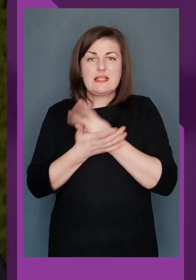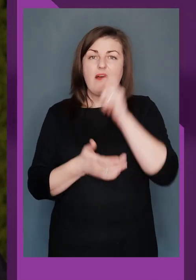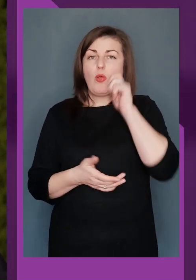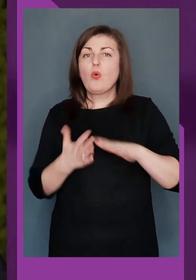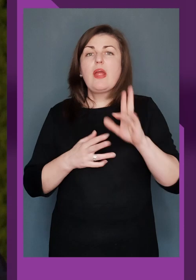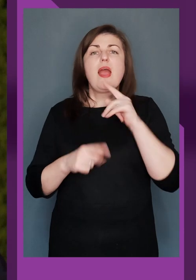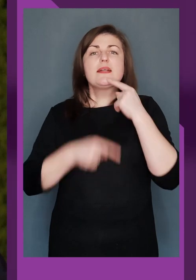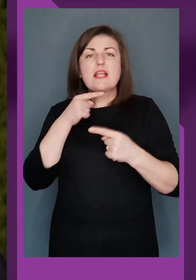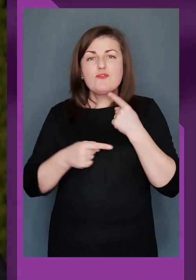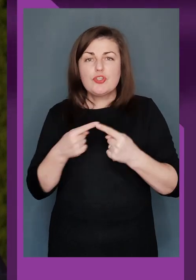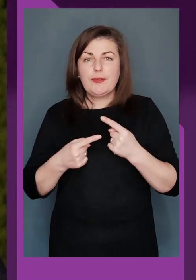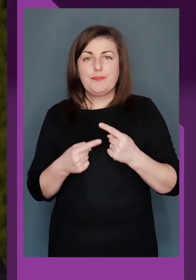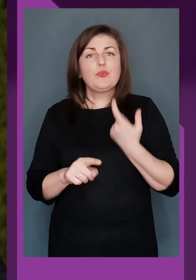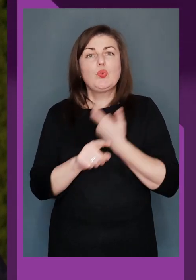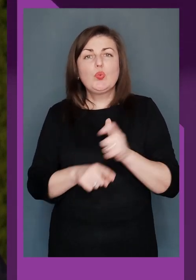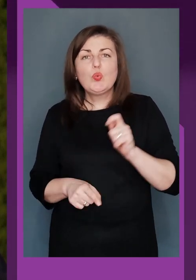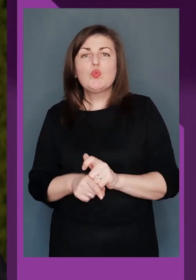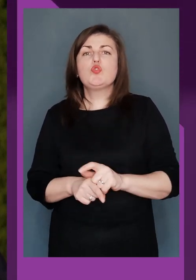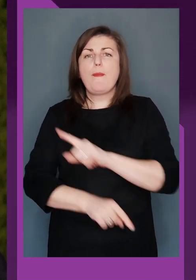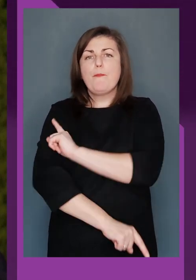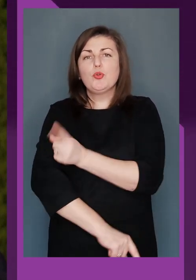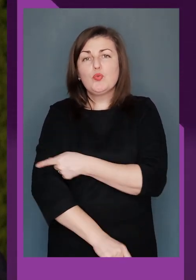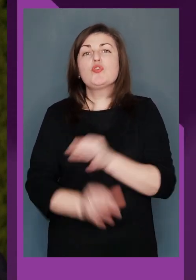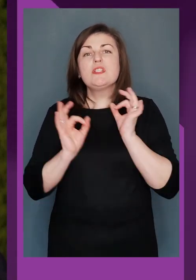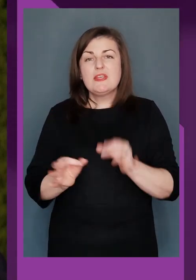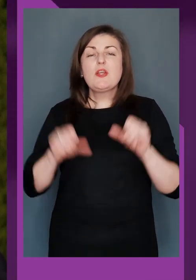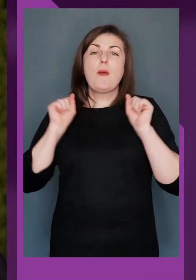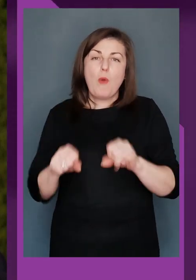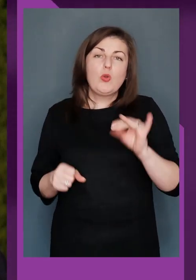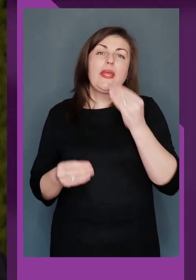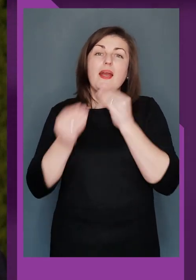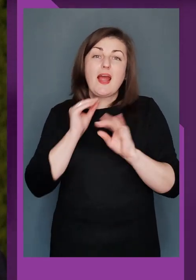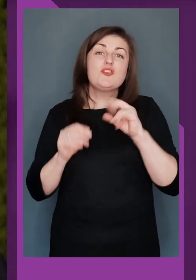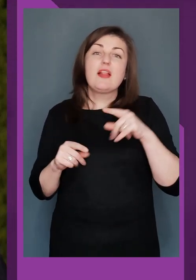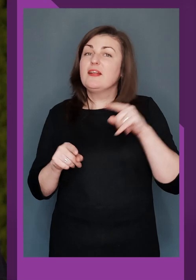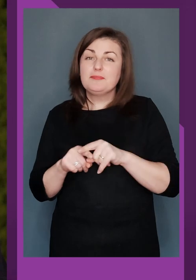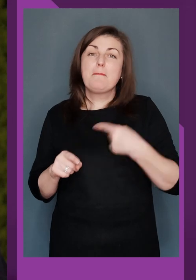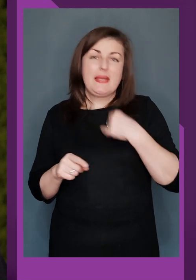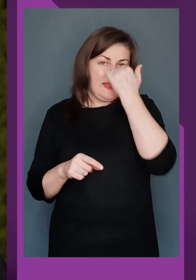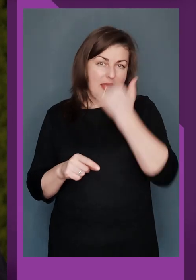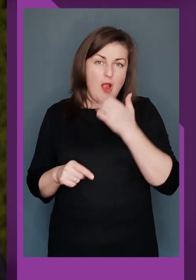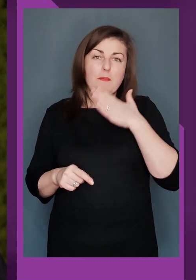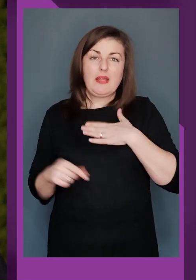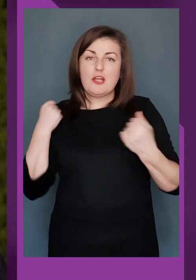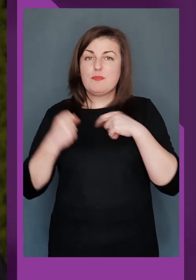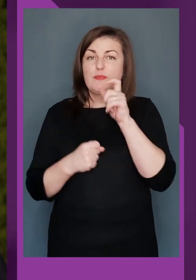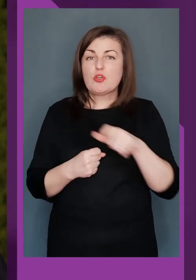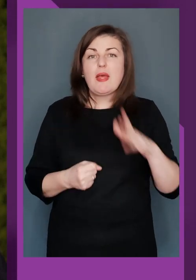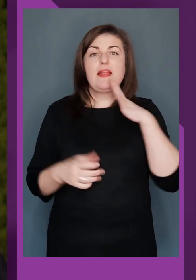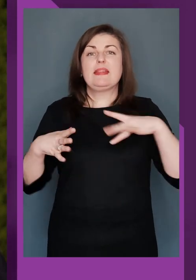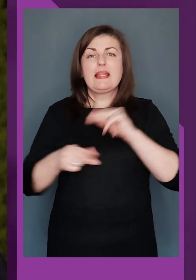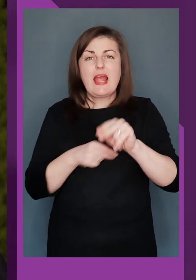Україну. Як завжди, дуже потужно, звісно, могли і краще, але тим не менше ми дякуємо нашим